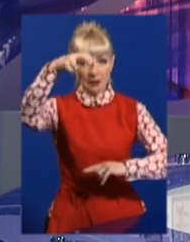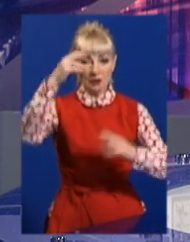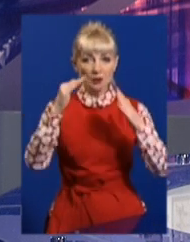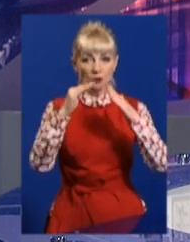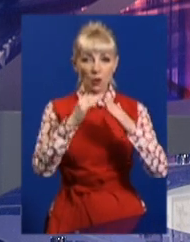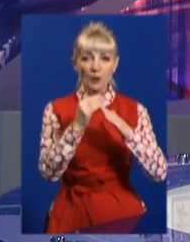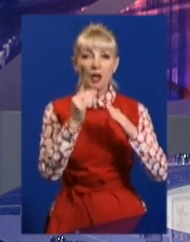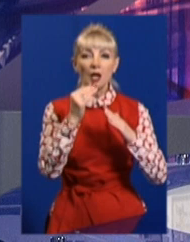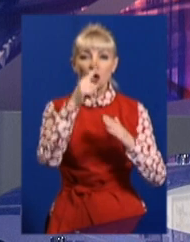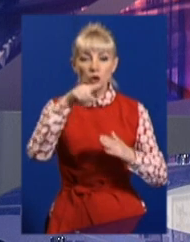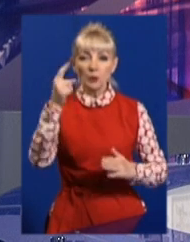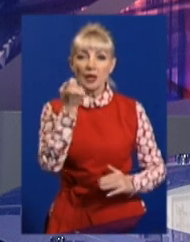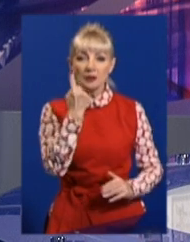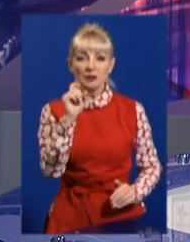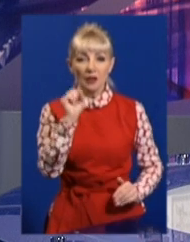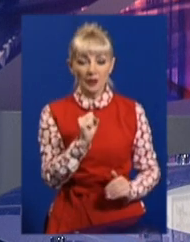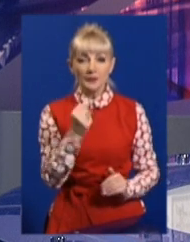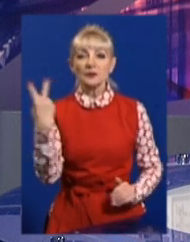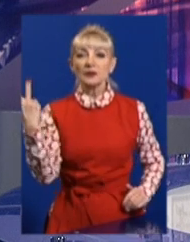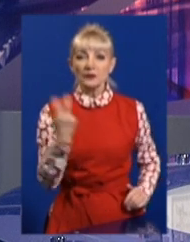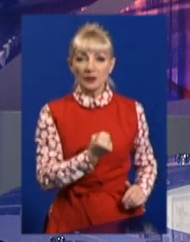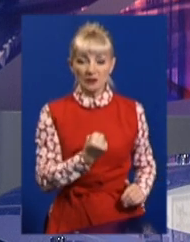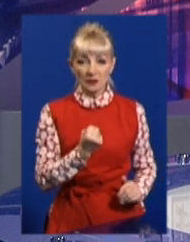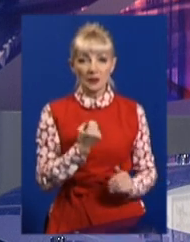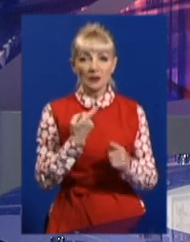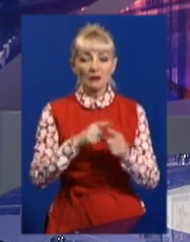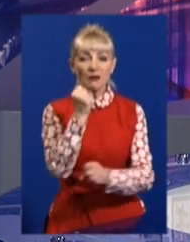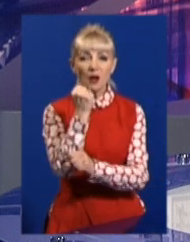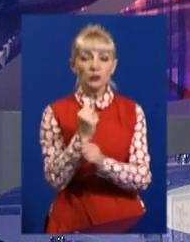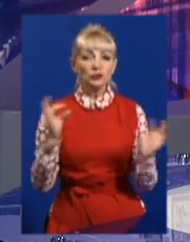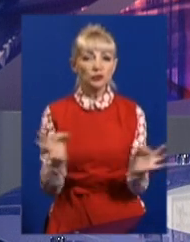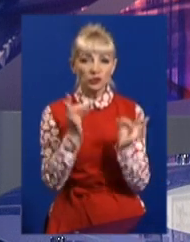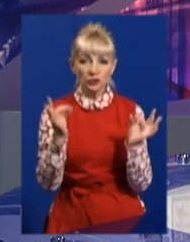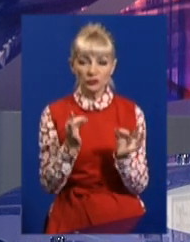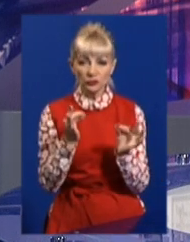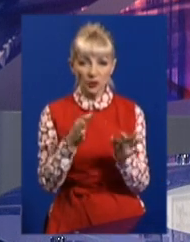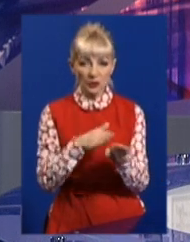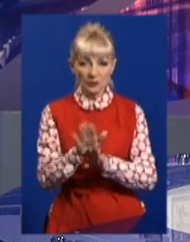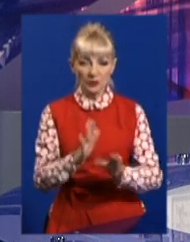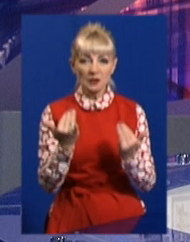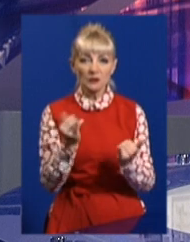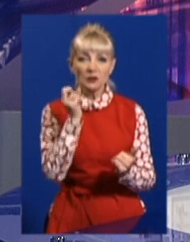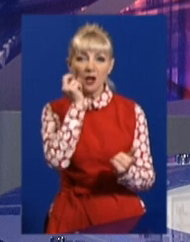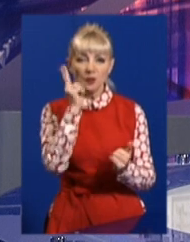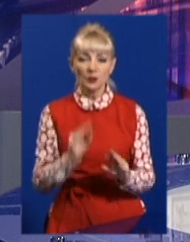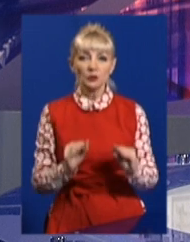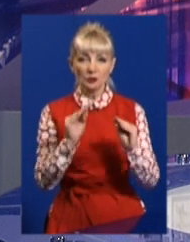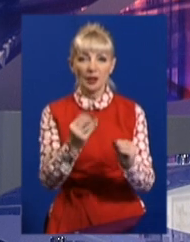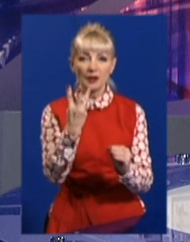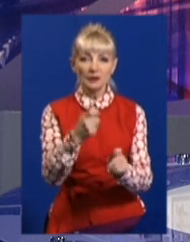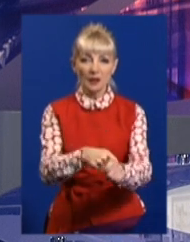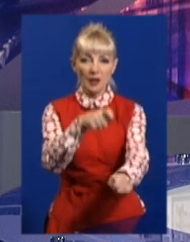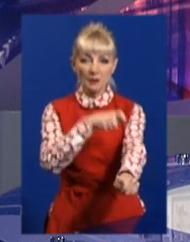11А. Чоловік говорить, упродовж двох тижнів комунальники нічого не робили, сьогодні по обіді встановили три метри